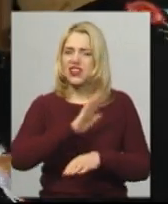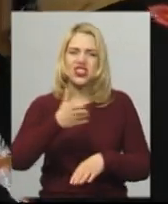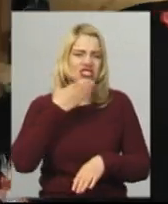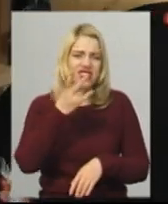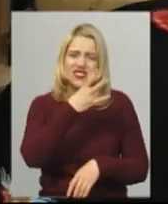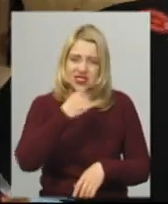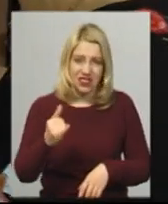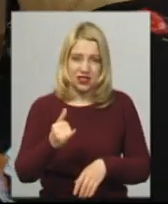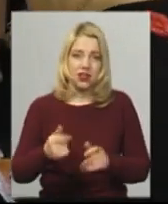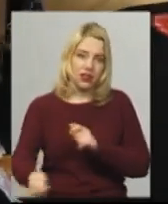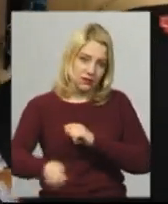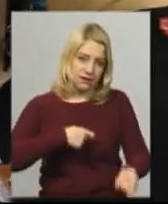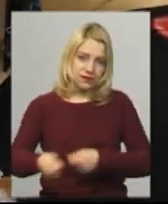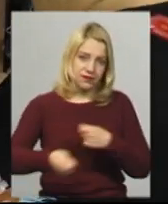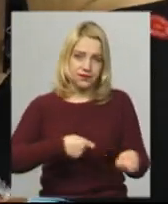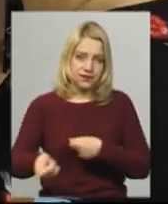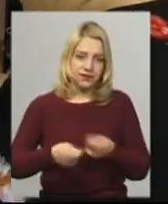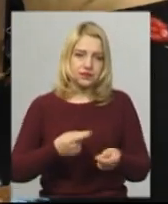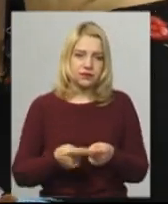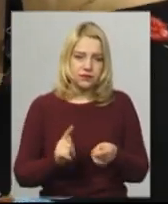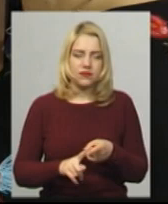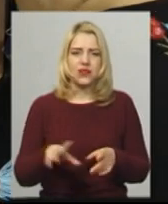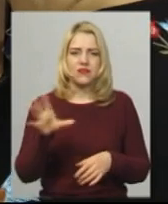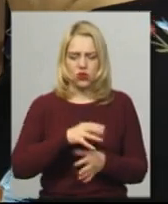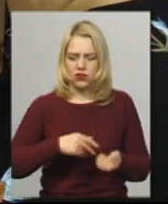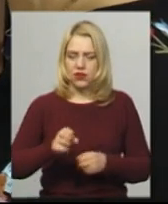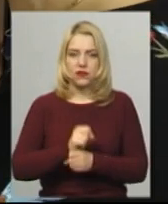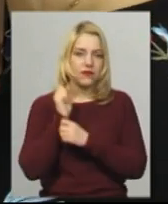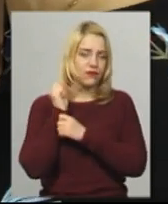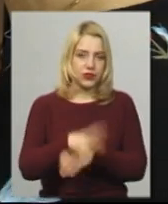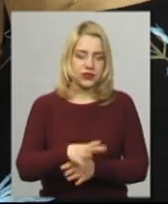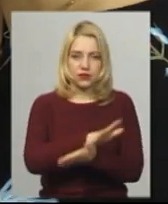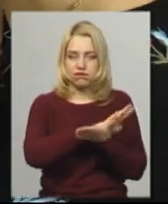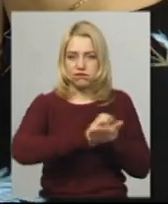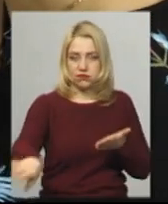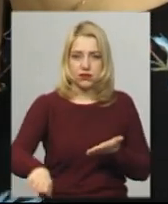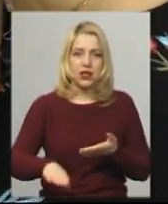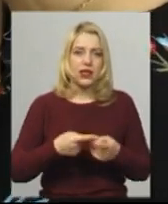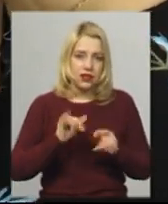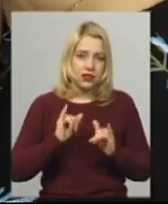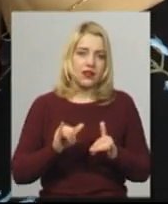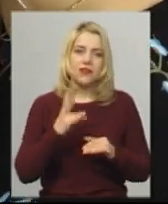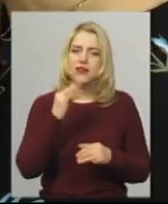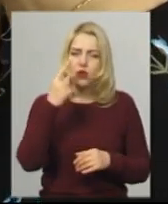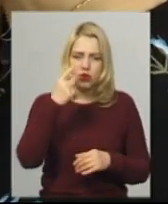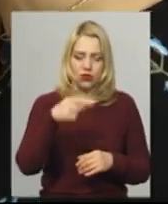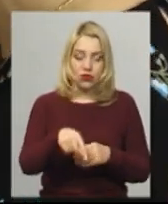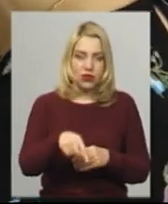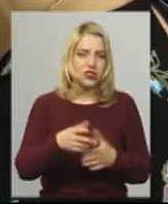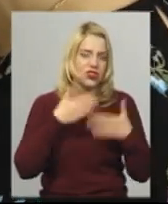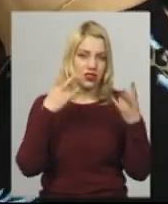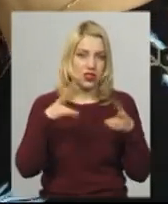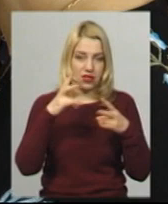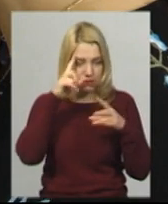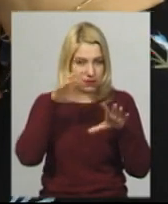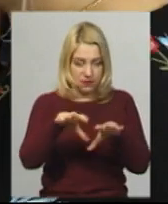жодного листочку, ви оце рвете і викидаєте в смітник. Жодної стрічки звідси перечитувати